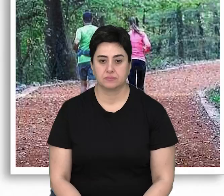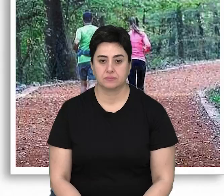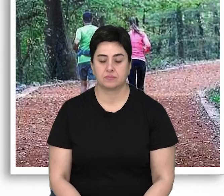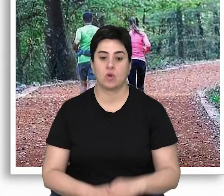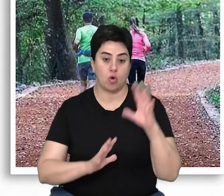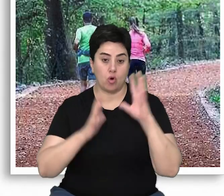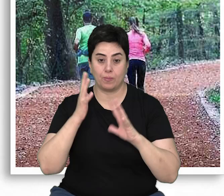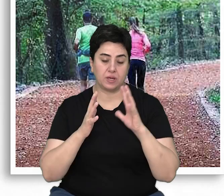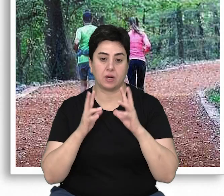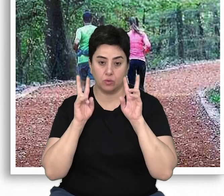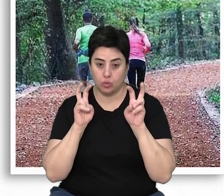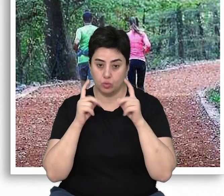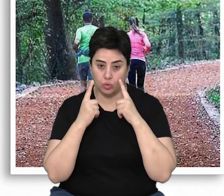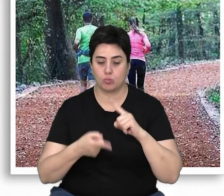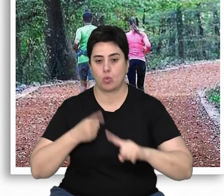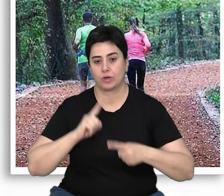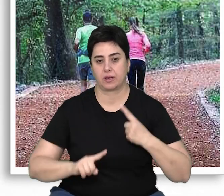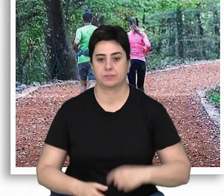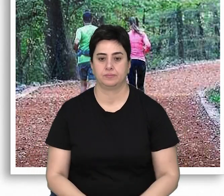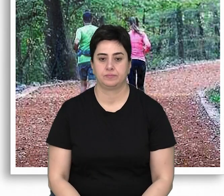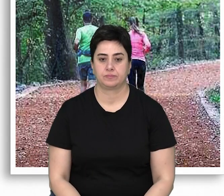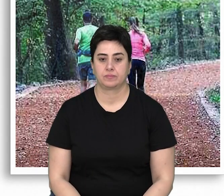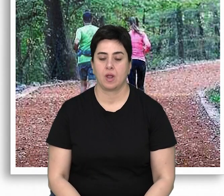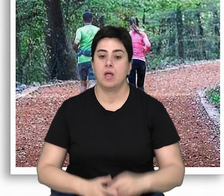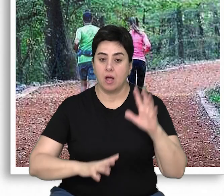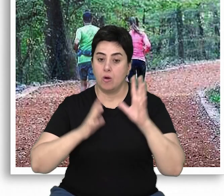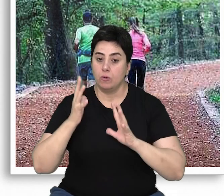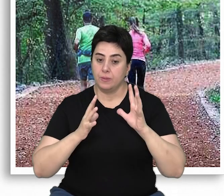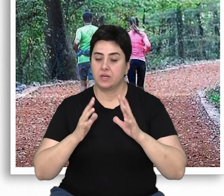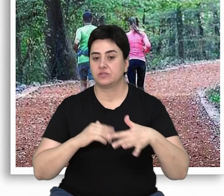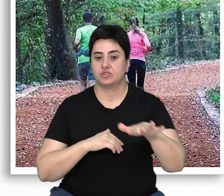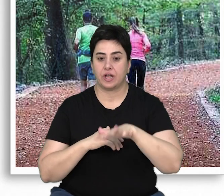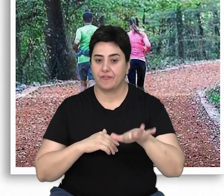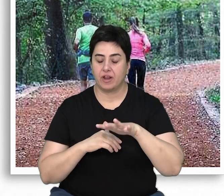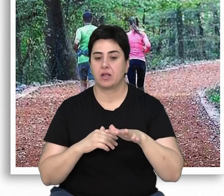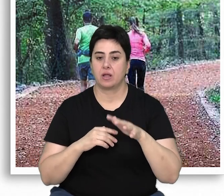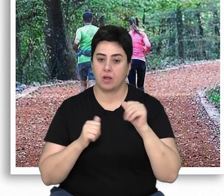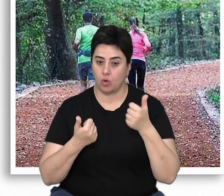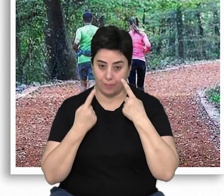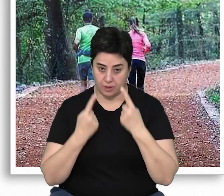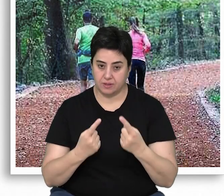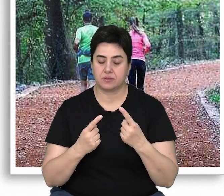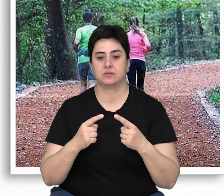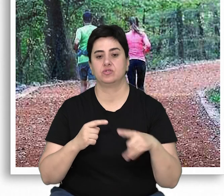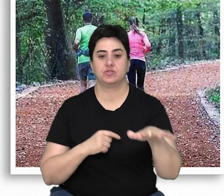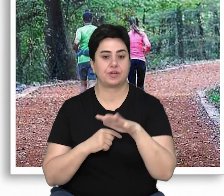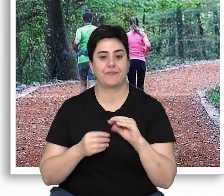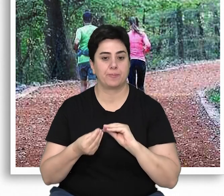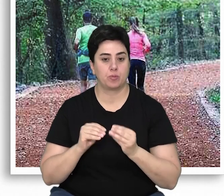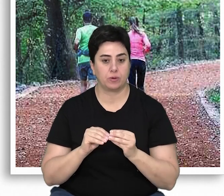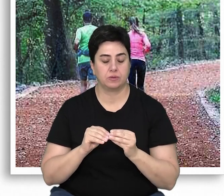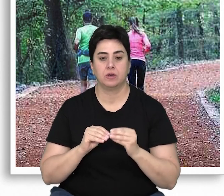Ormanlarla ilgili politikalar Gerek ormanların çevre açısından taşıdığı önem, gerekse çevre